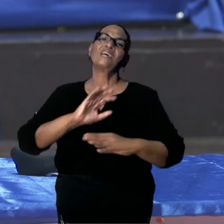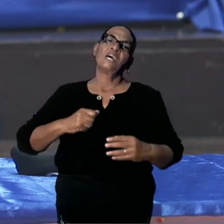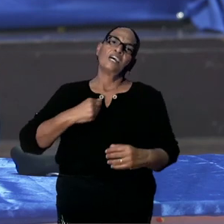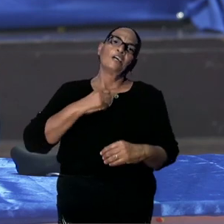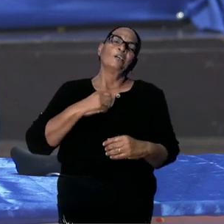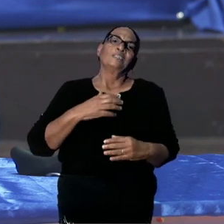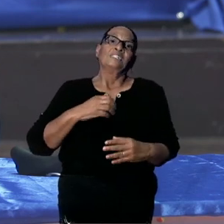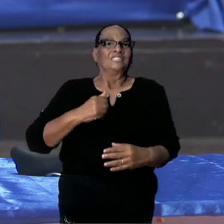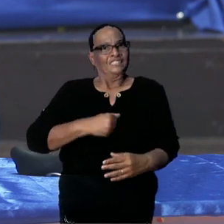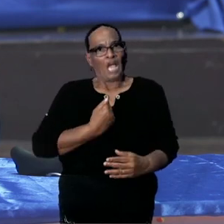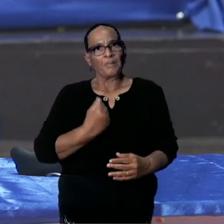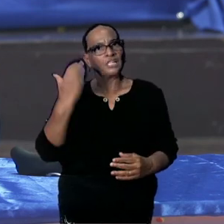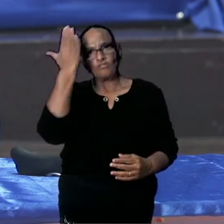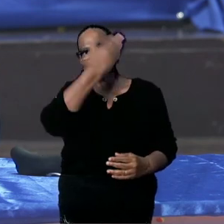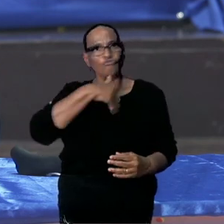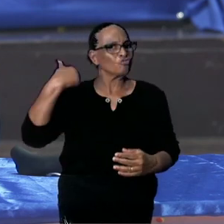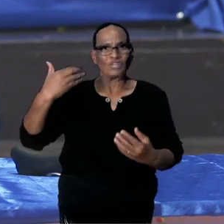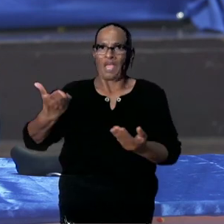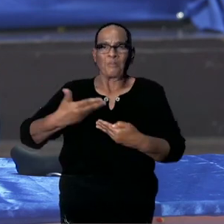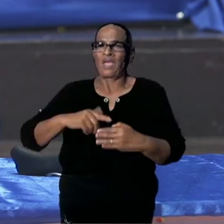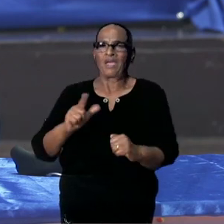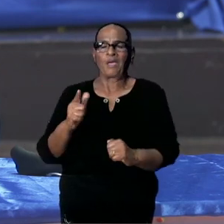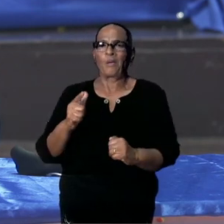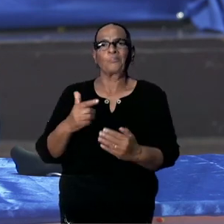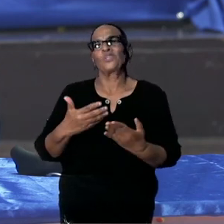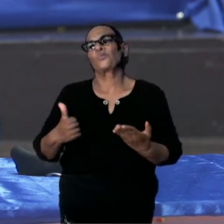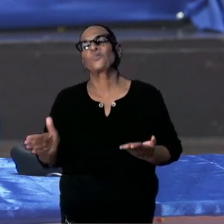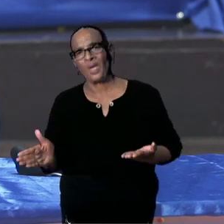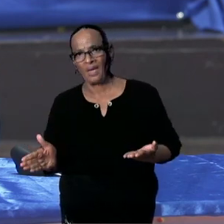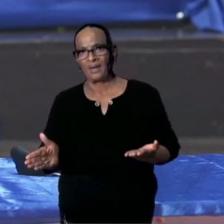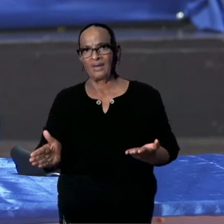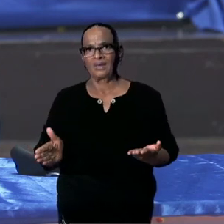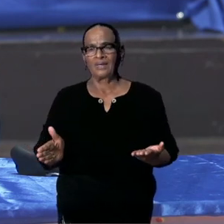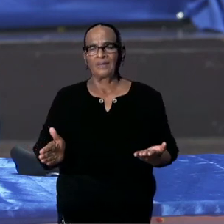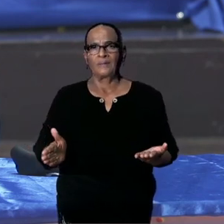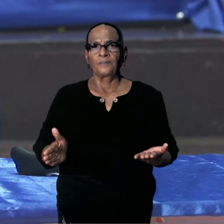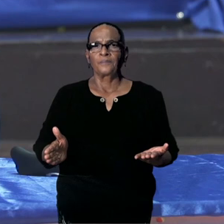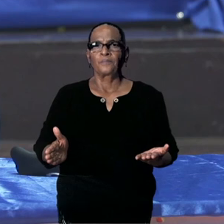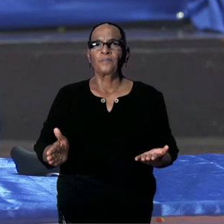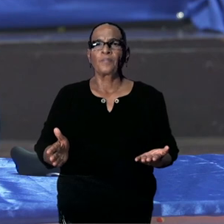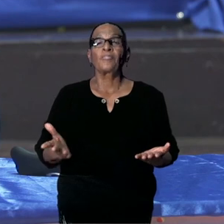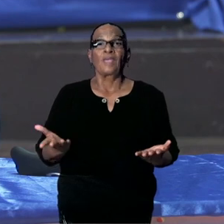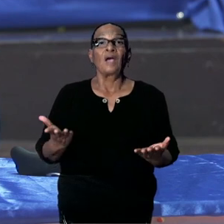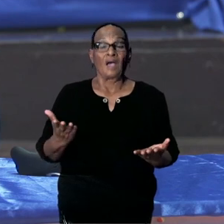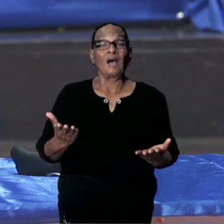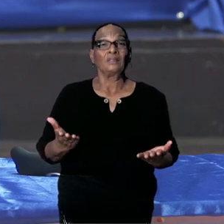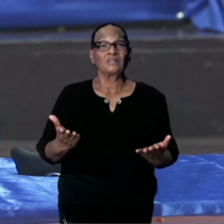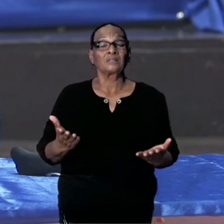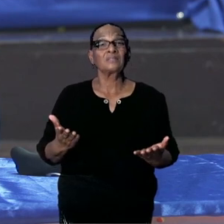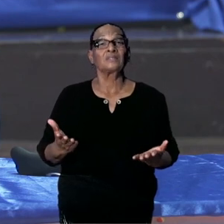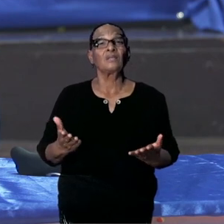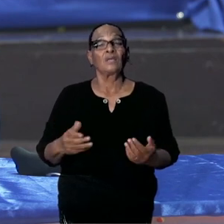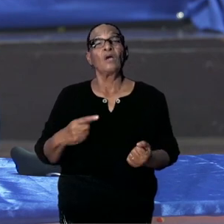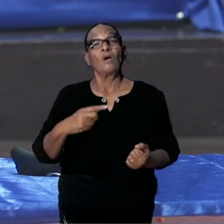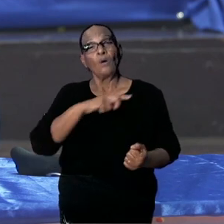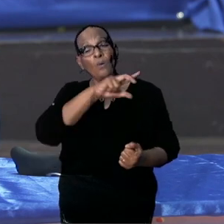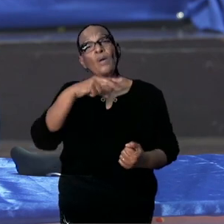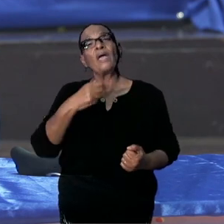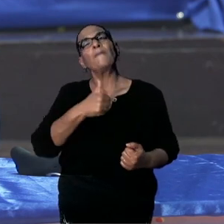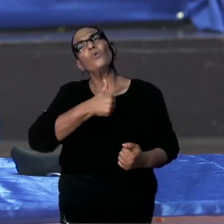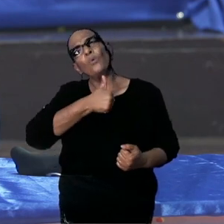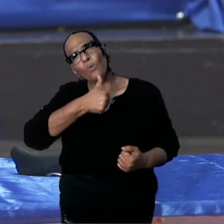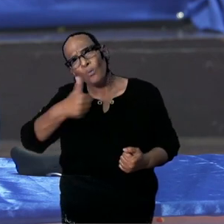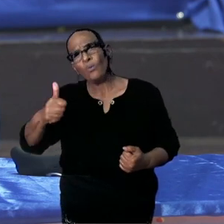Waarbij in de communicatie naar Suriname ook nog eens aangegeven. Dat alhoewel we genoeg hebben aangetoond en